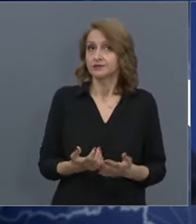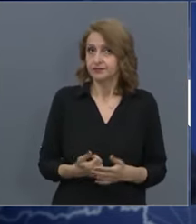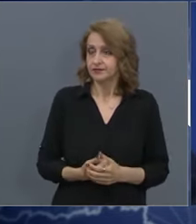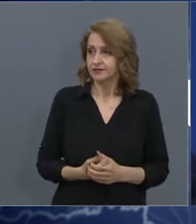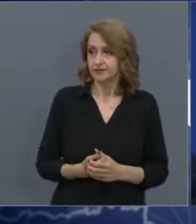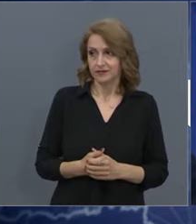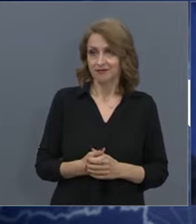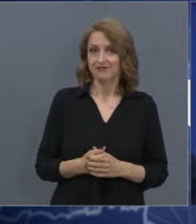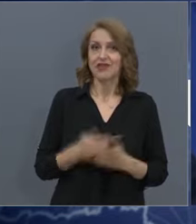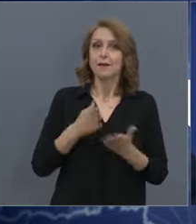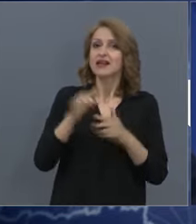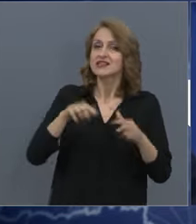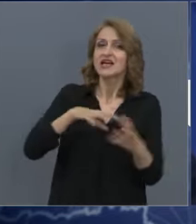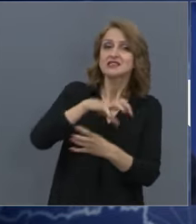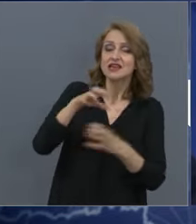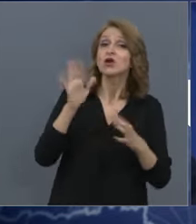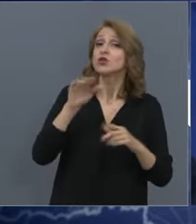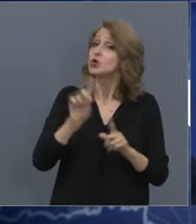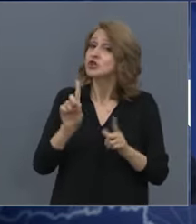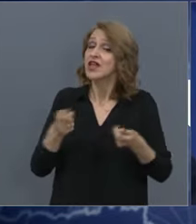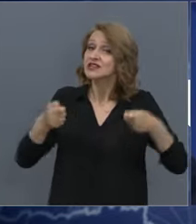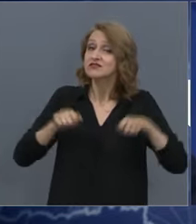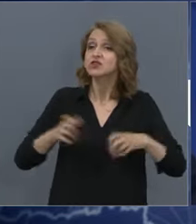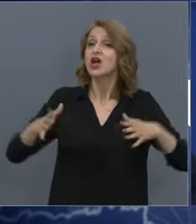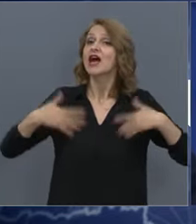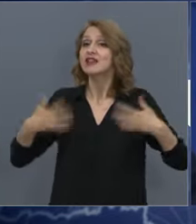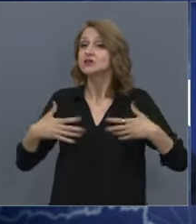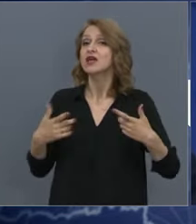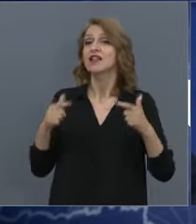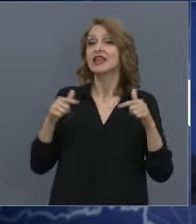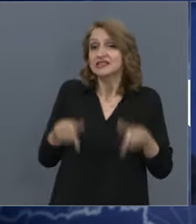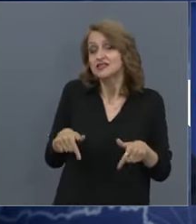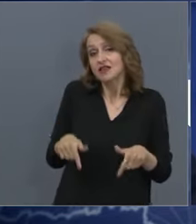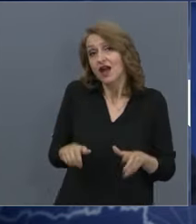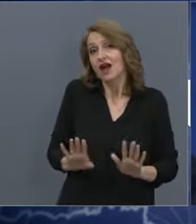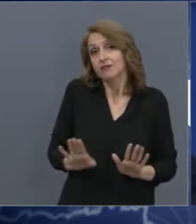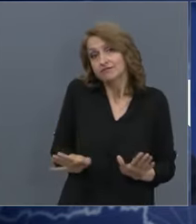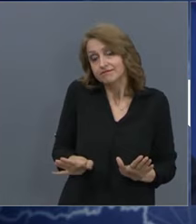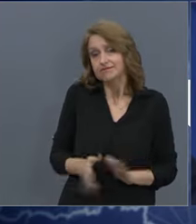тази криза, която не е завършила. Повтарям. Радостание за сега